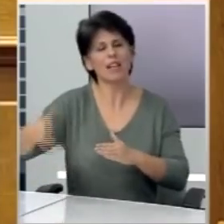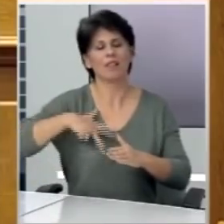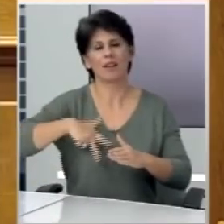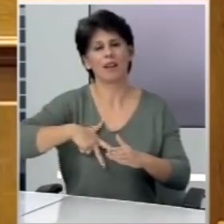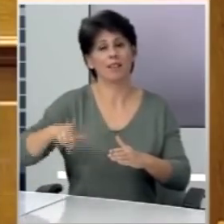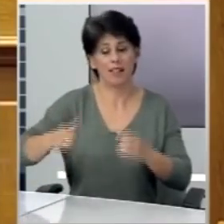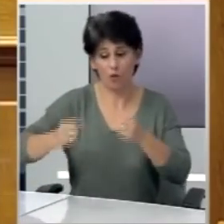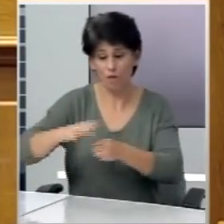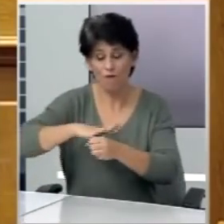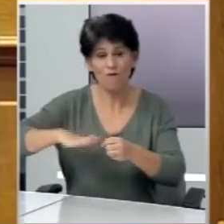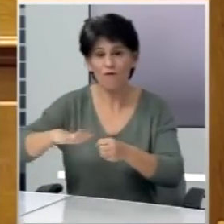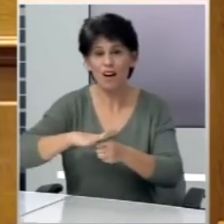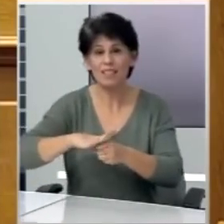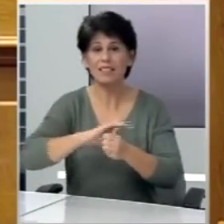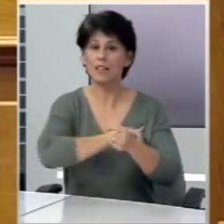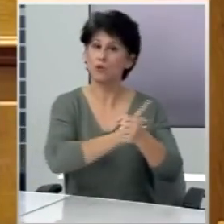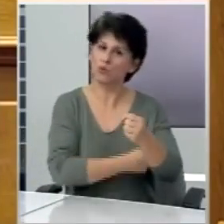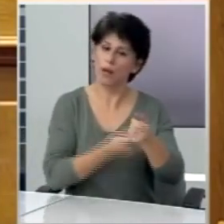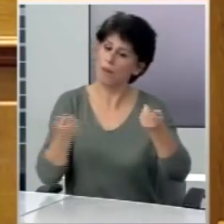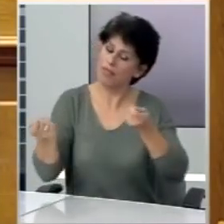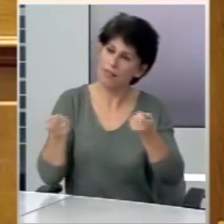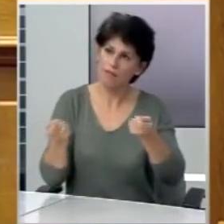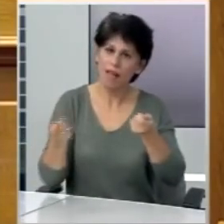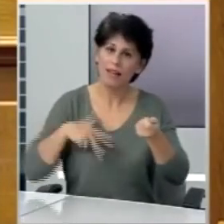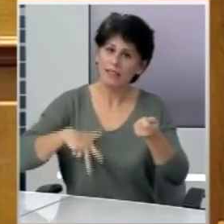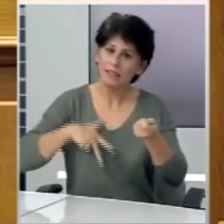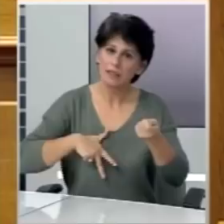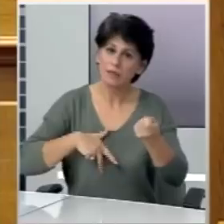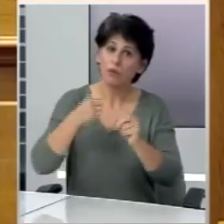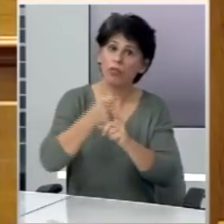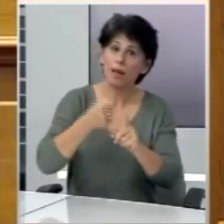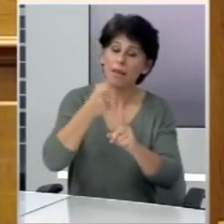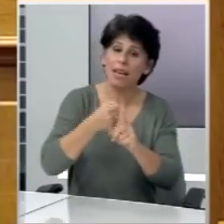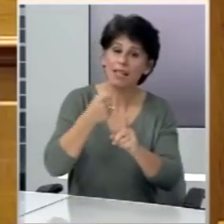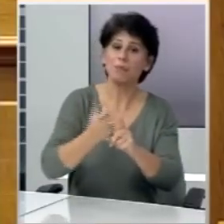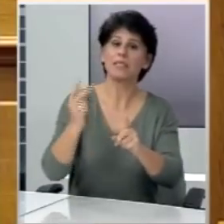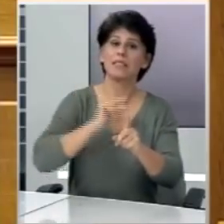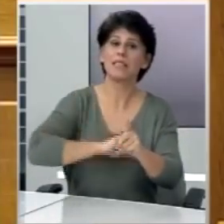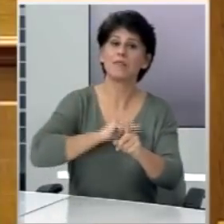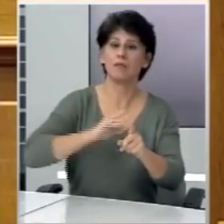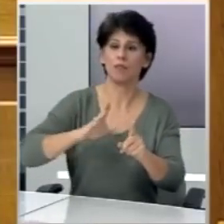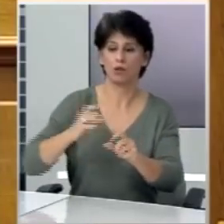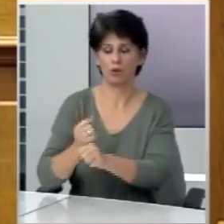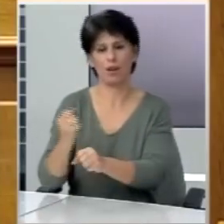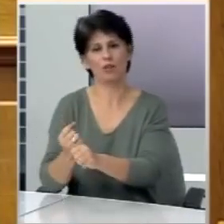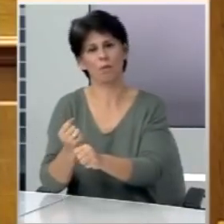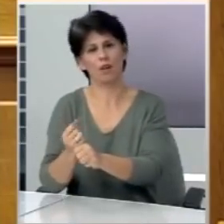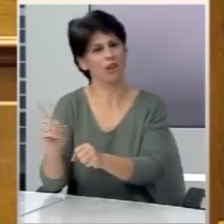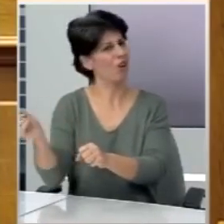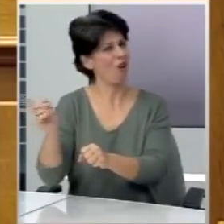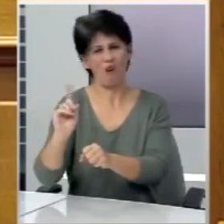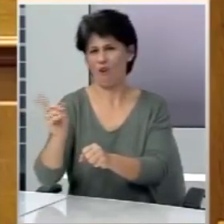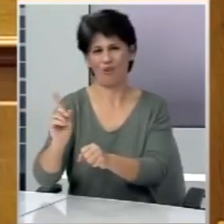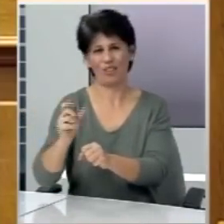Να στηρίζονται και σε μια εξουσία, μια διακυβέρνηση που θα υπερασπίζεται τα συμφέροντα των εργαζομένων και